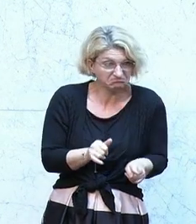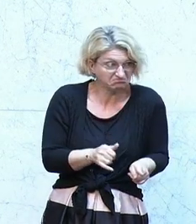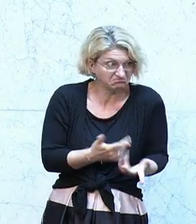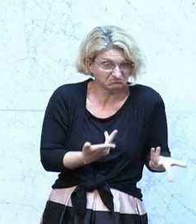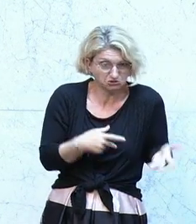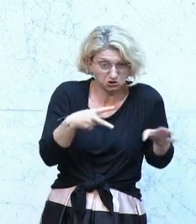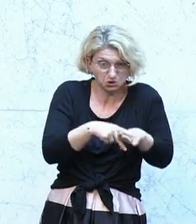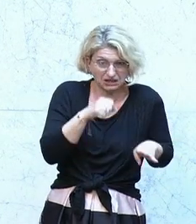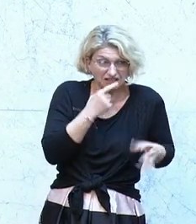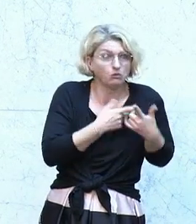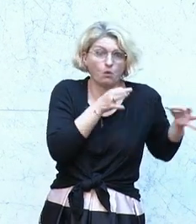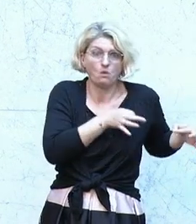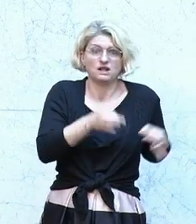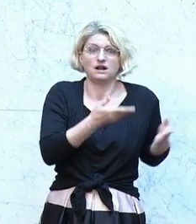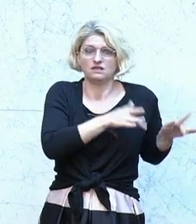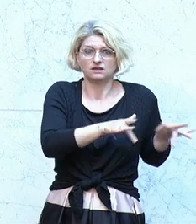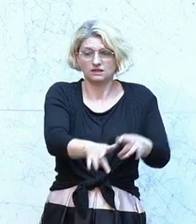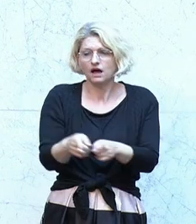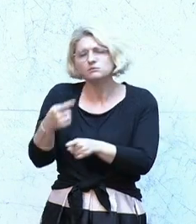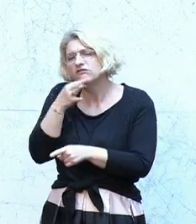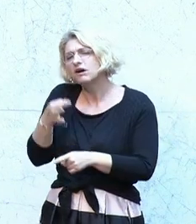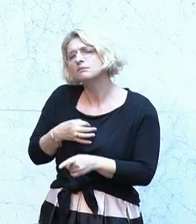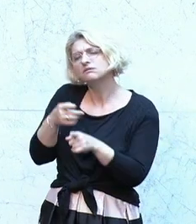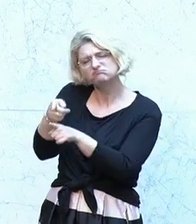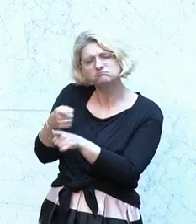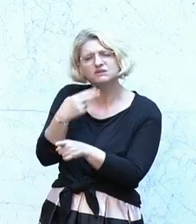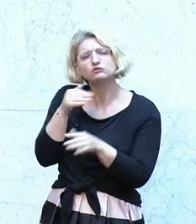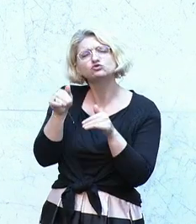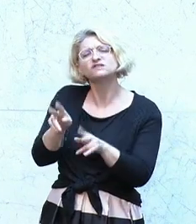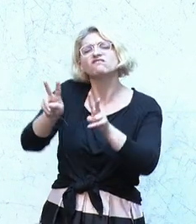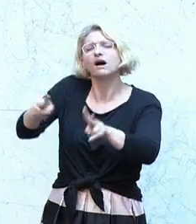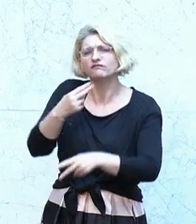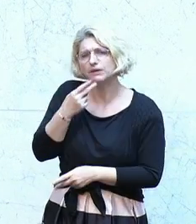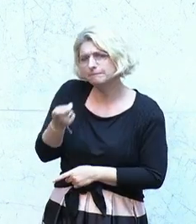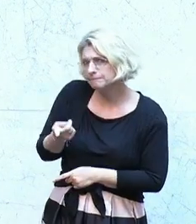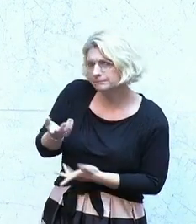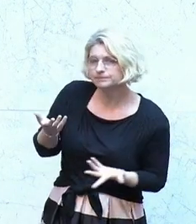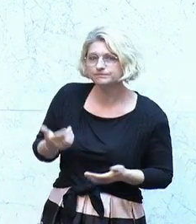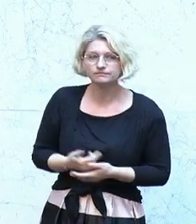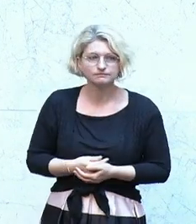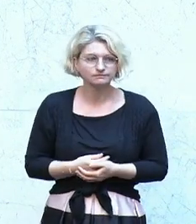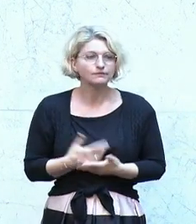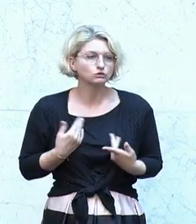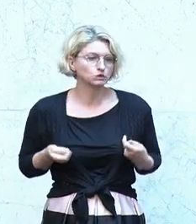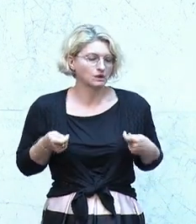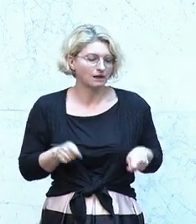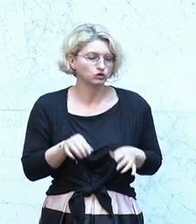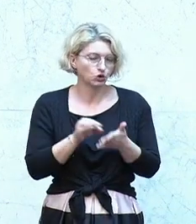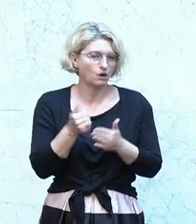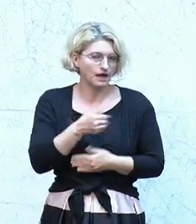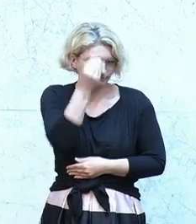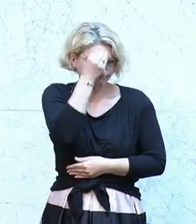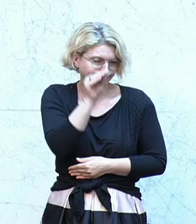da beschützen? Diese Fragen müssen Sie sich gefallen lassen. Und zum Abschluss noch eine persönliche